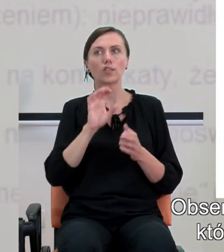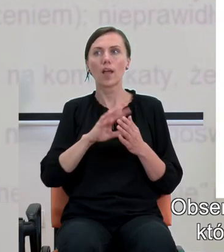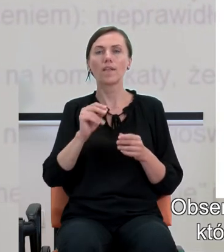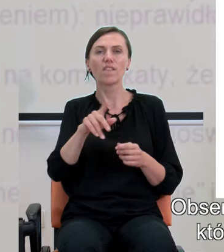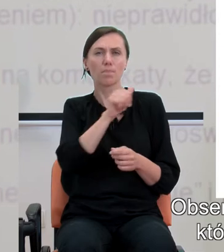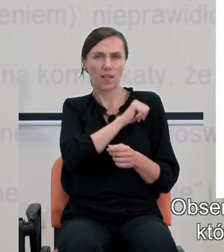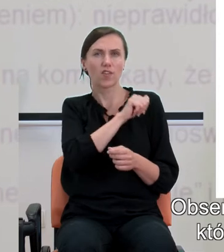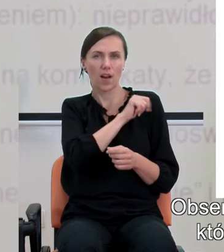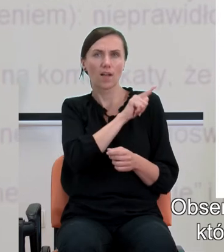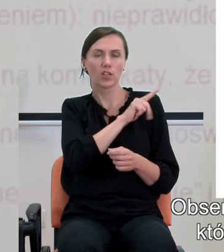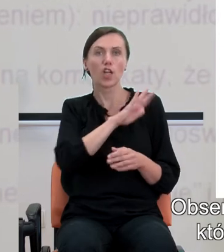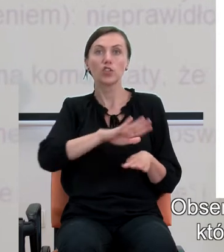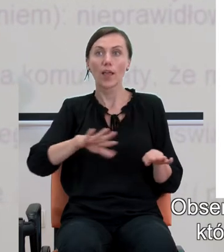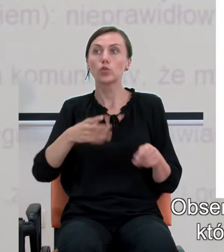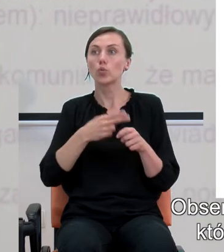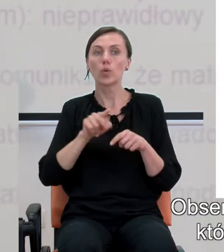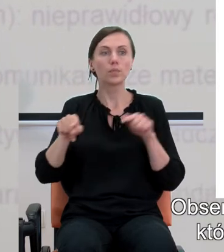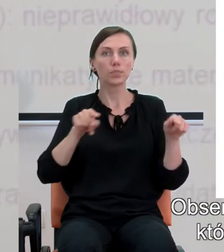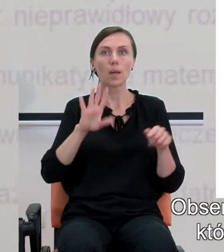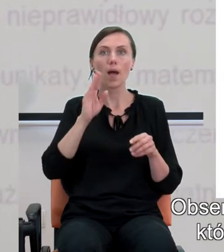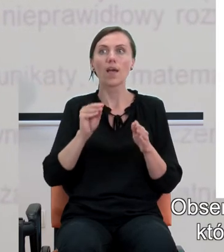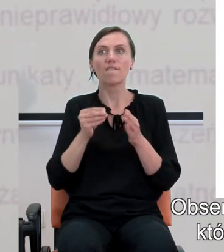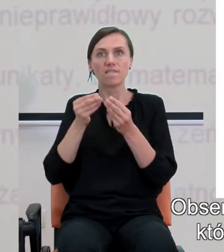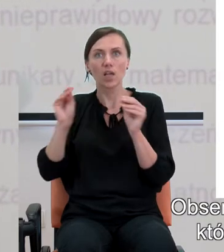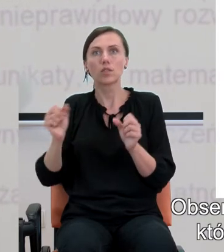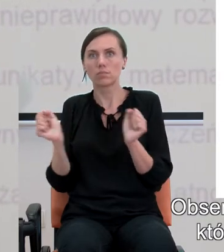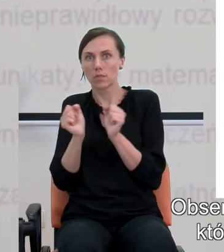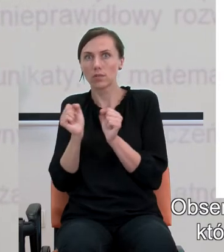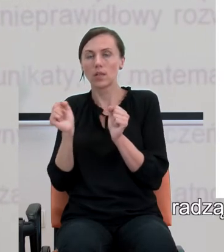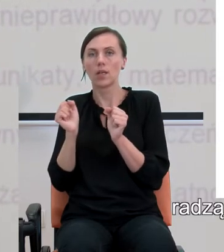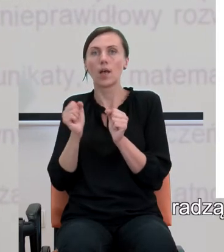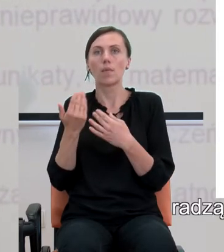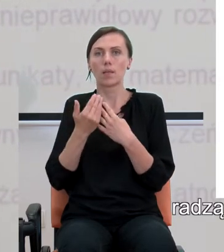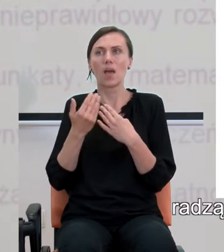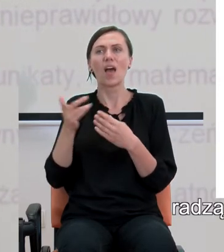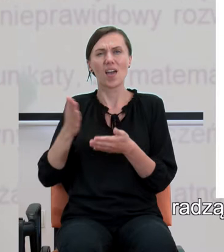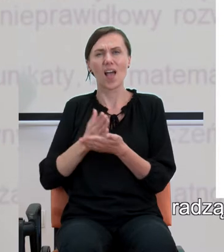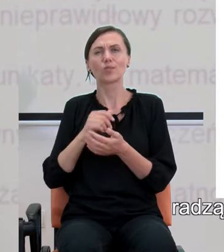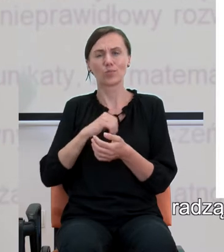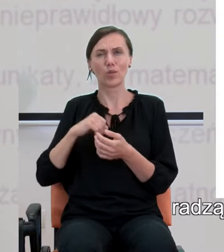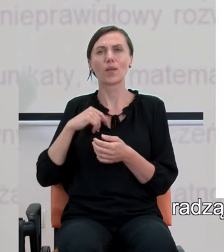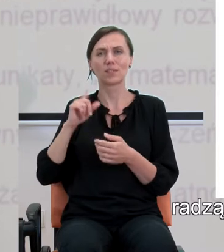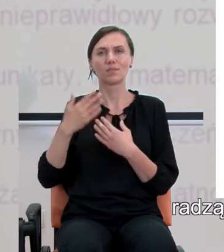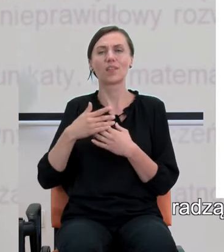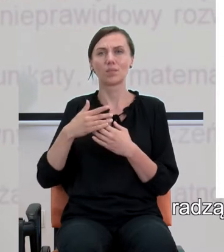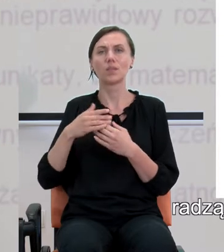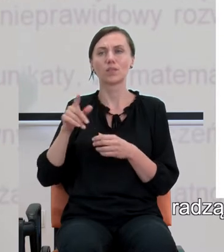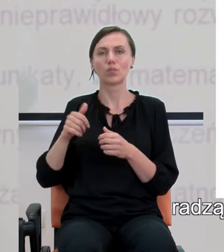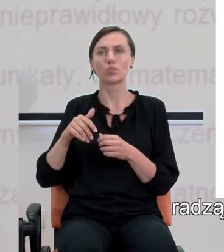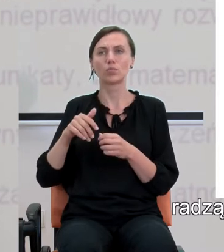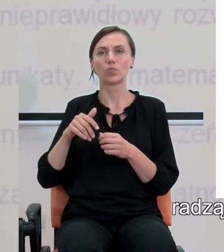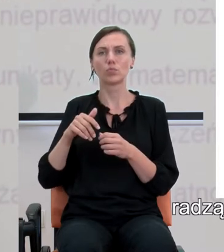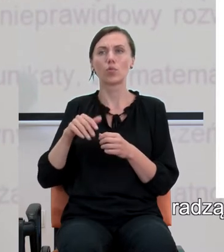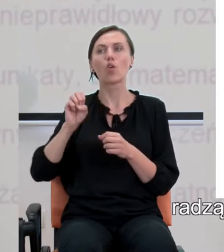pierwszych klasach dzieci, które mają wyższy lęk przed matematyką radzą sobie z matematyką z zadaniami